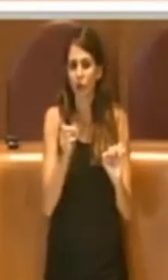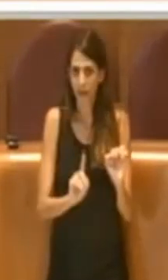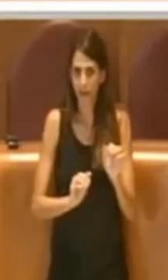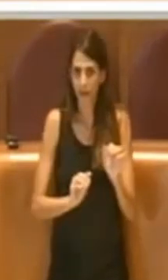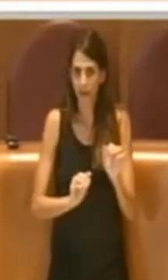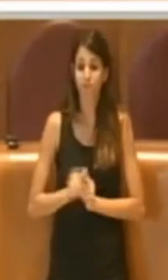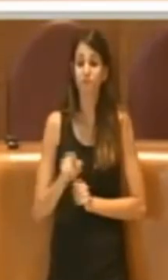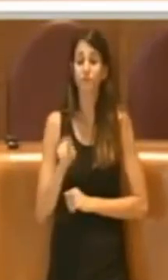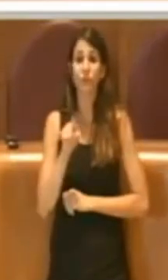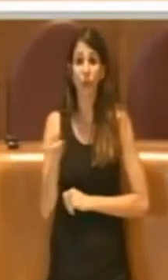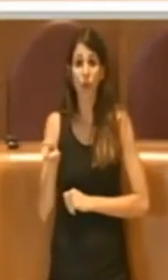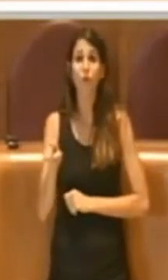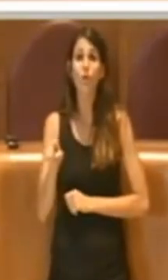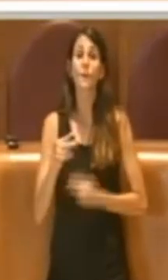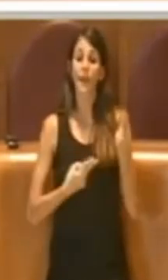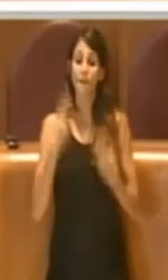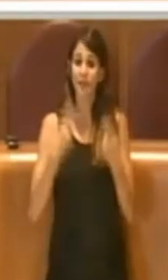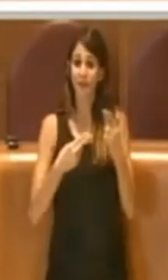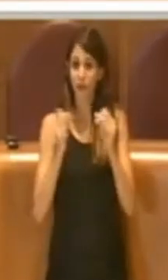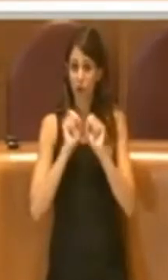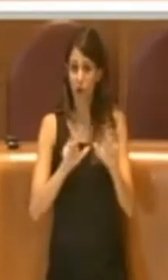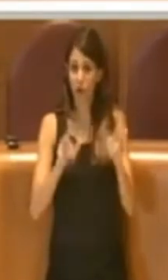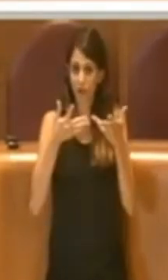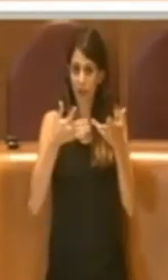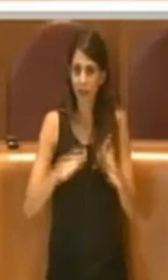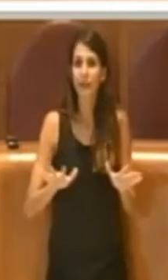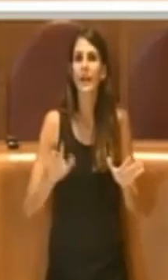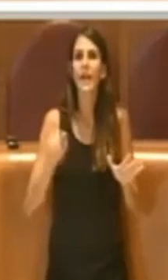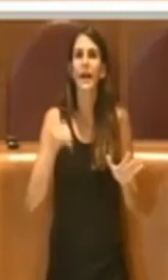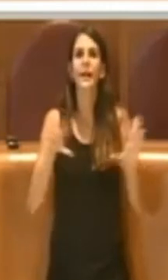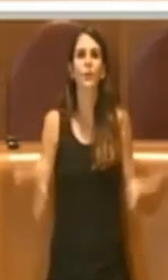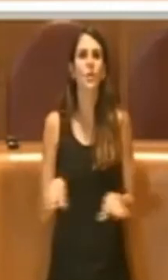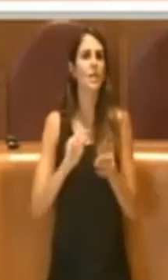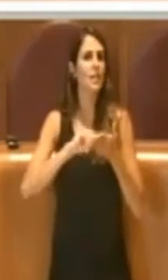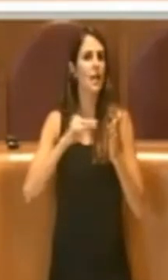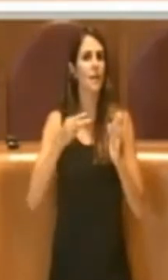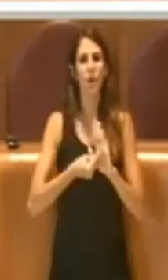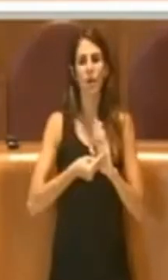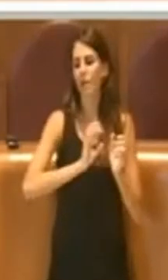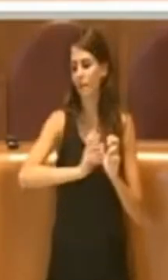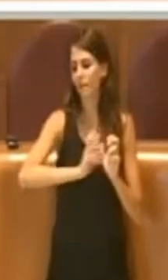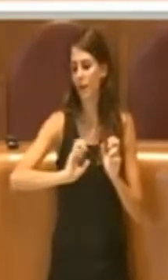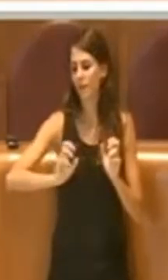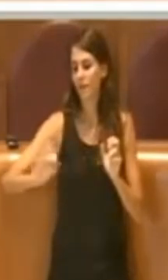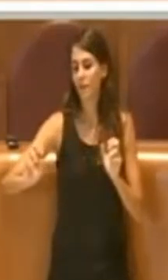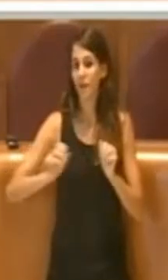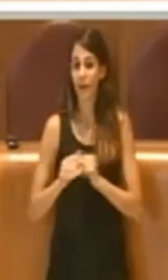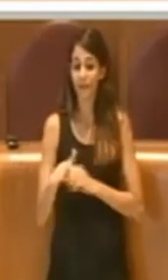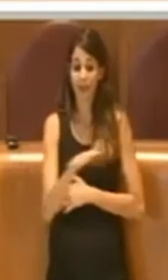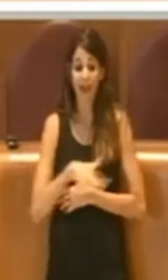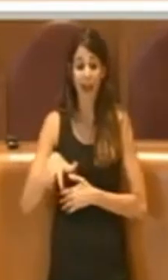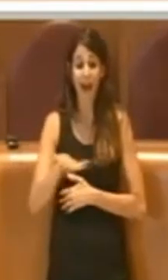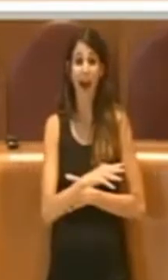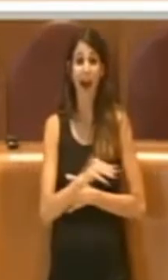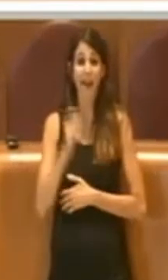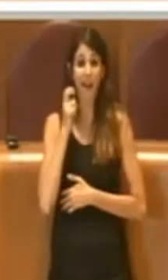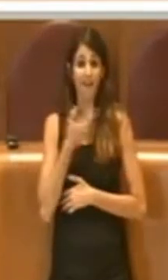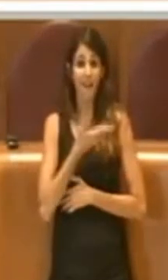'amministrazione e da quel momento iniziano i guai per quest'area verde. Un'area verde che abbiamo visitato